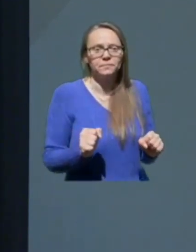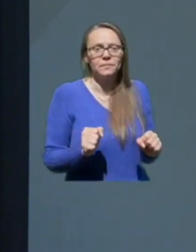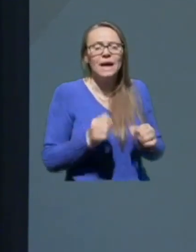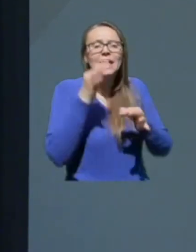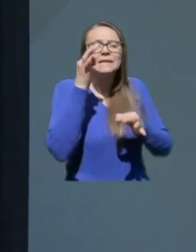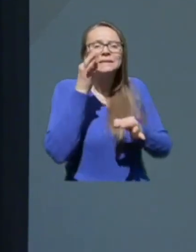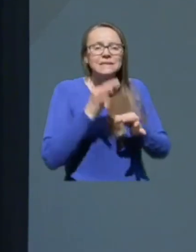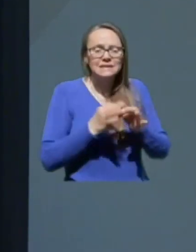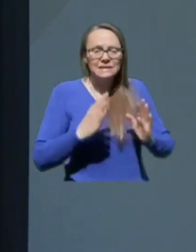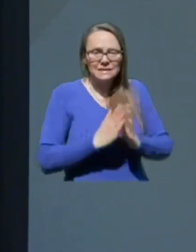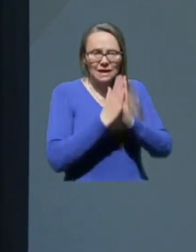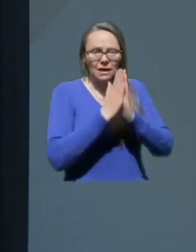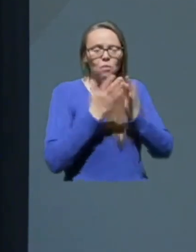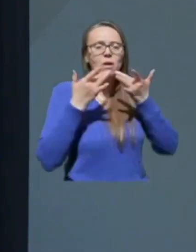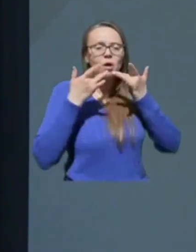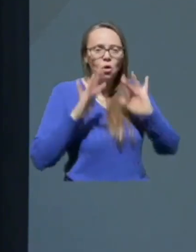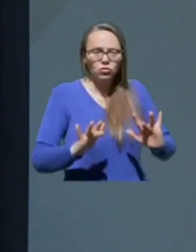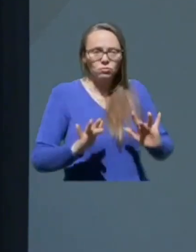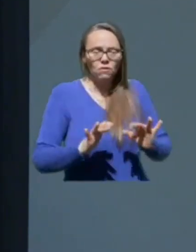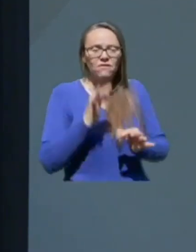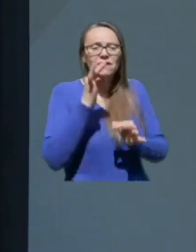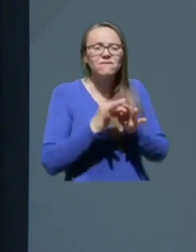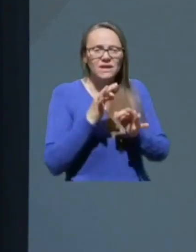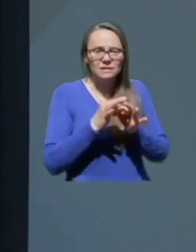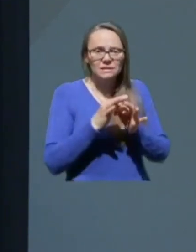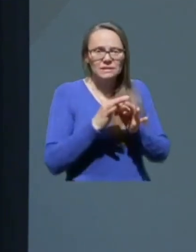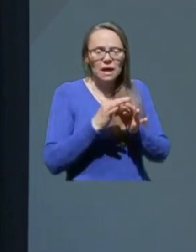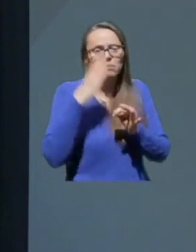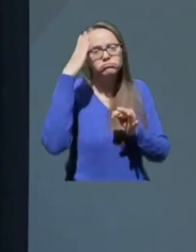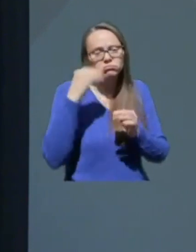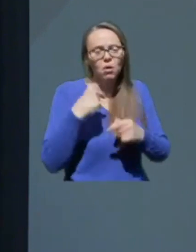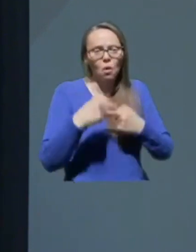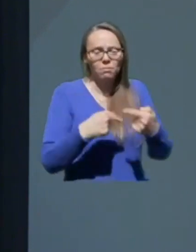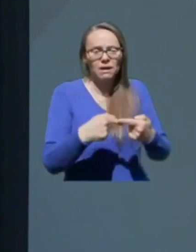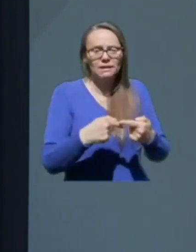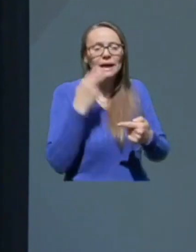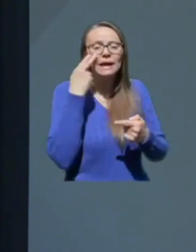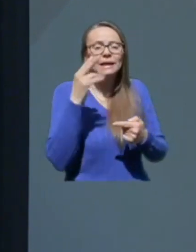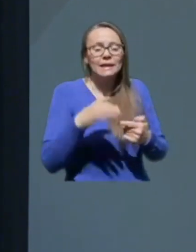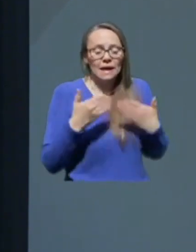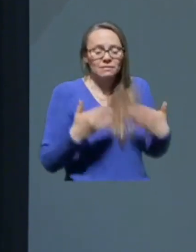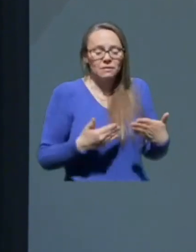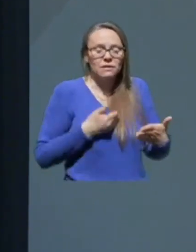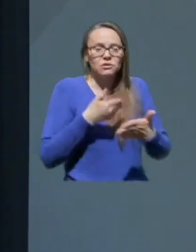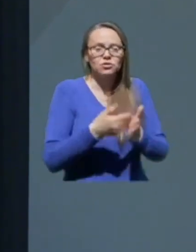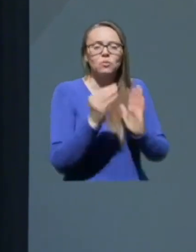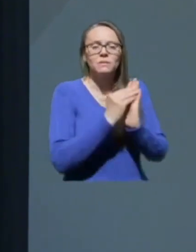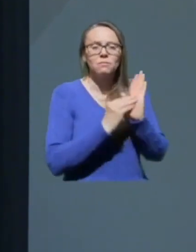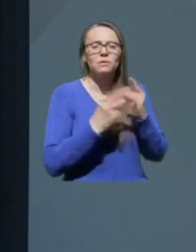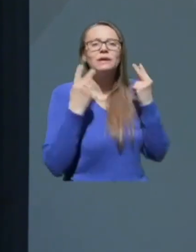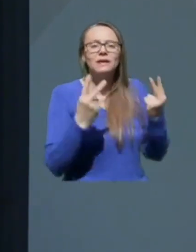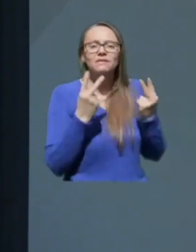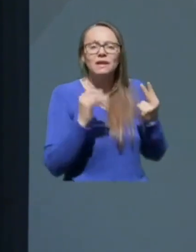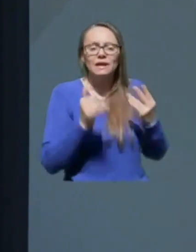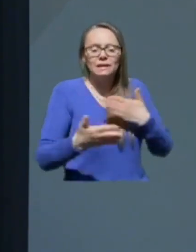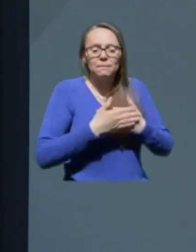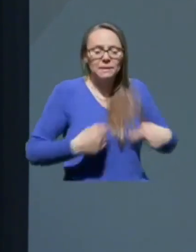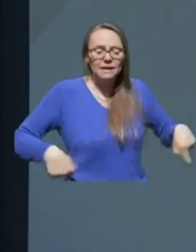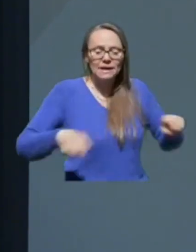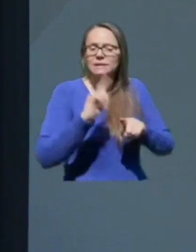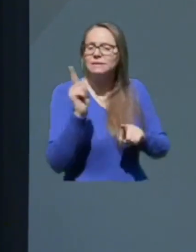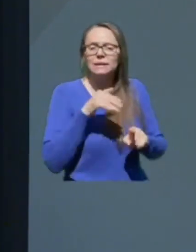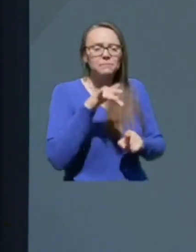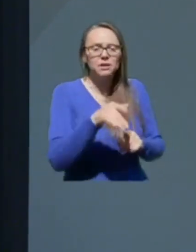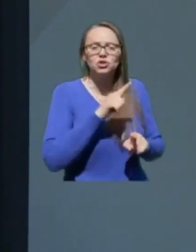odpove verske obrede. Glede na danes dostopne podatke velja, da pri nas ni prišlo do